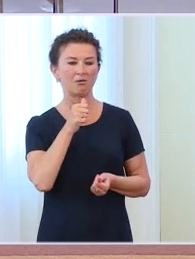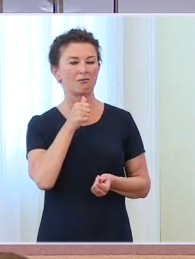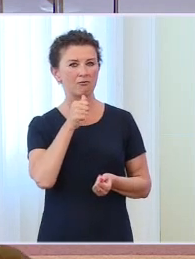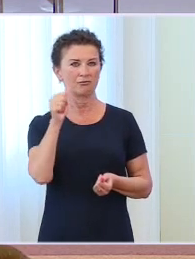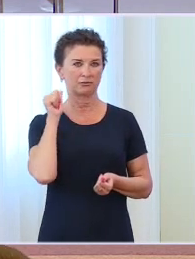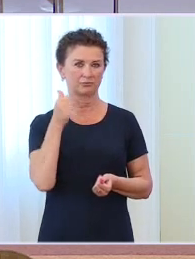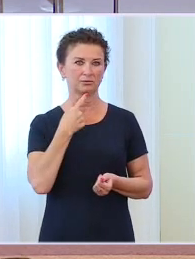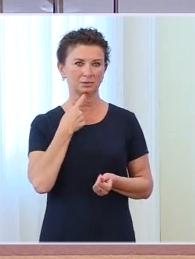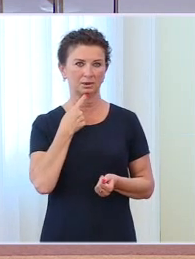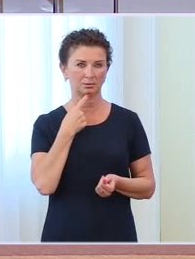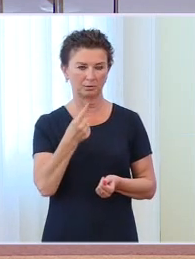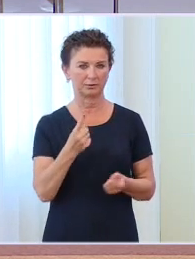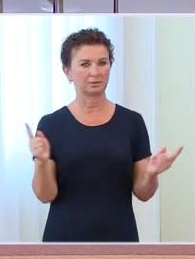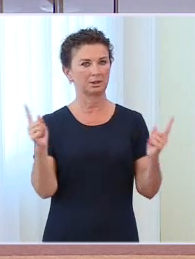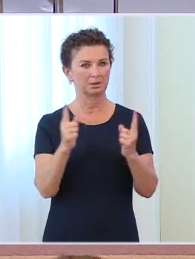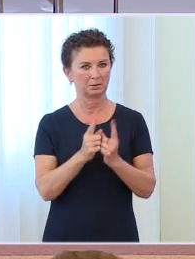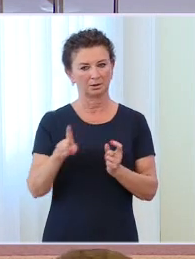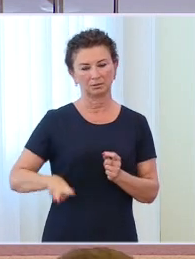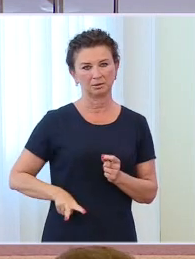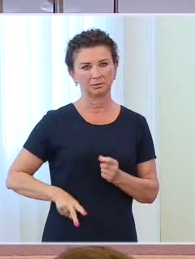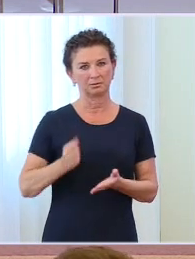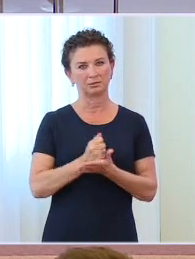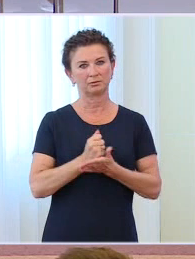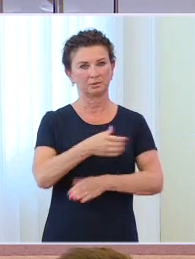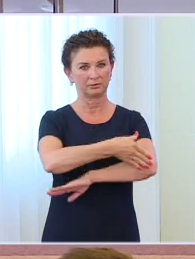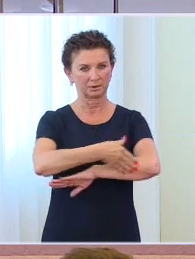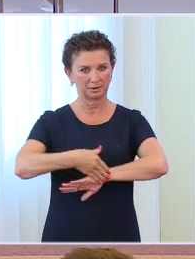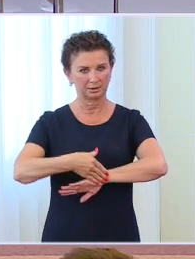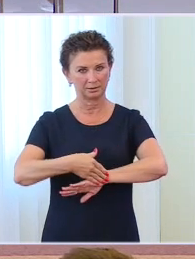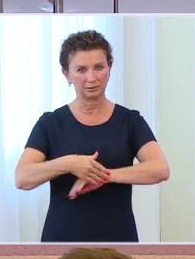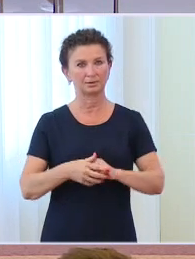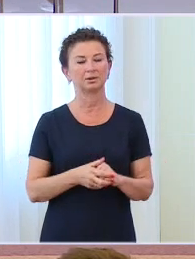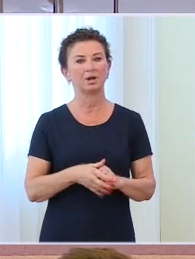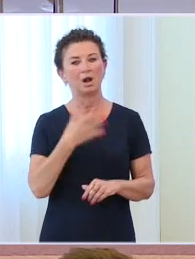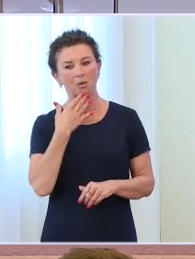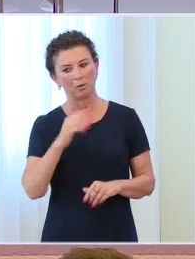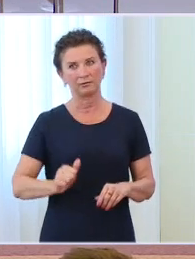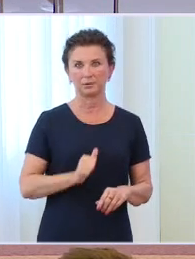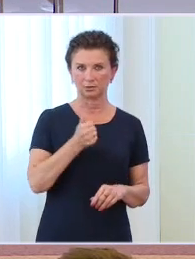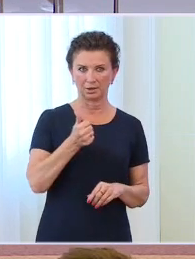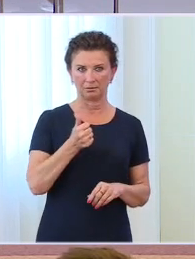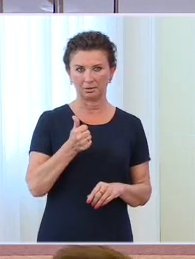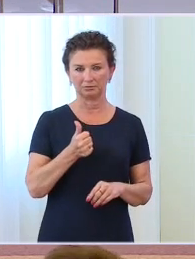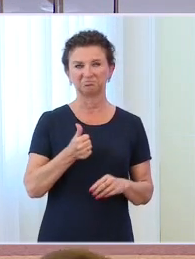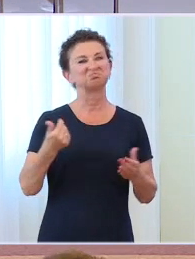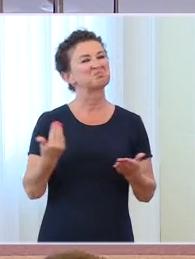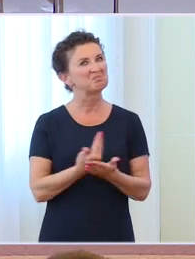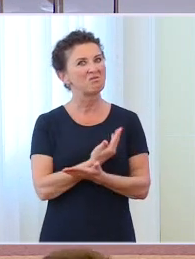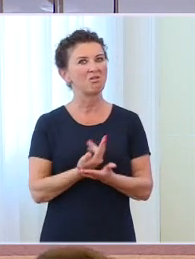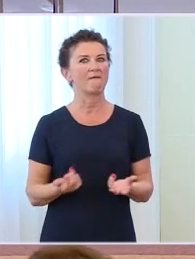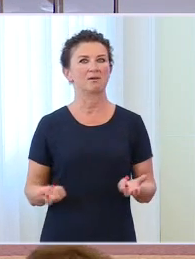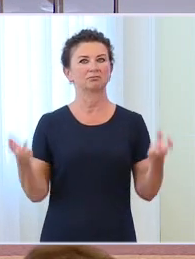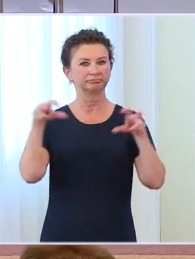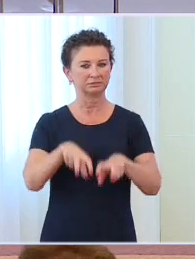unijnym spotkaniu ministrów spraw zagranicznych. Pracę nad utworzeniem rosyjskojęzycznej telewizji, kanału informacyjnego, który ma